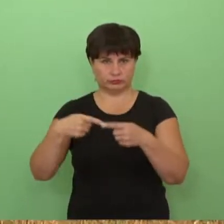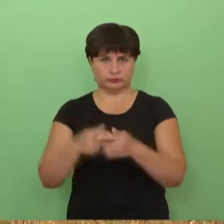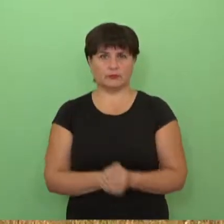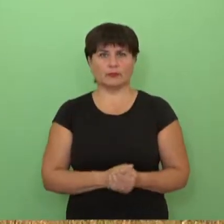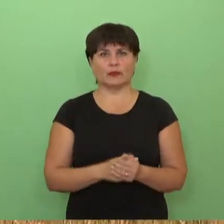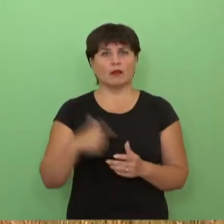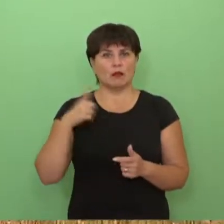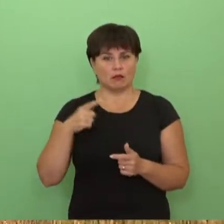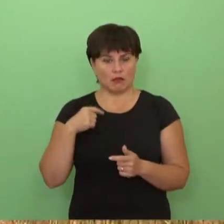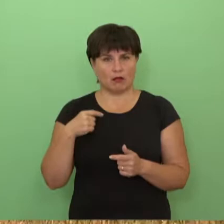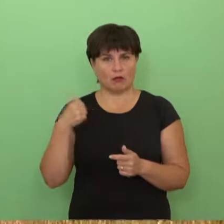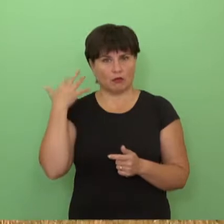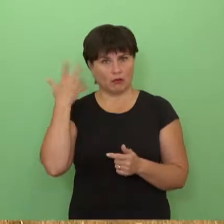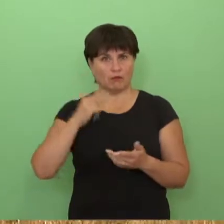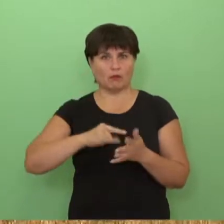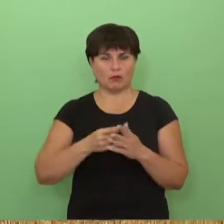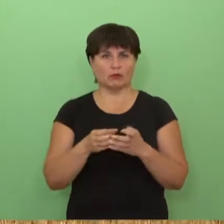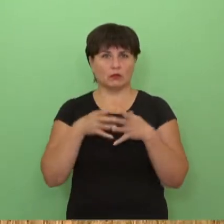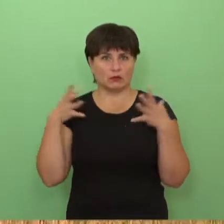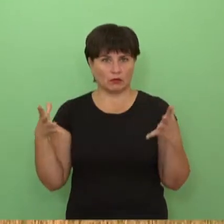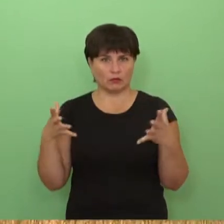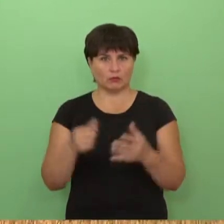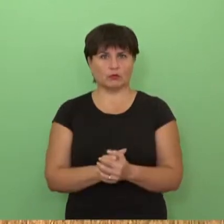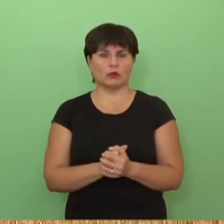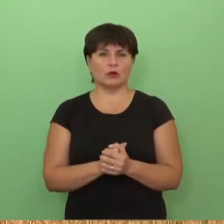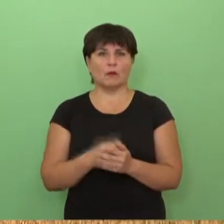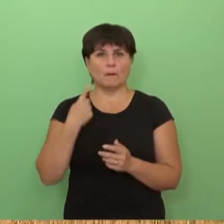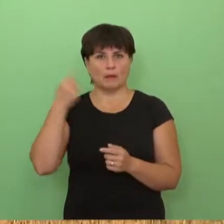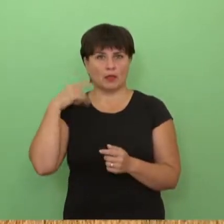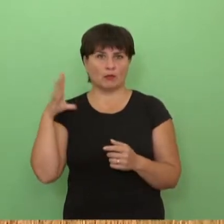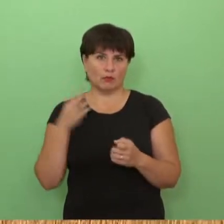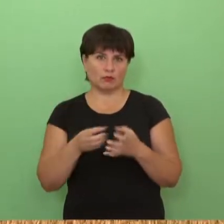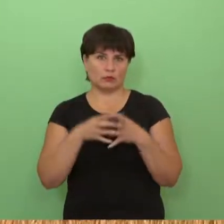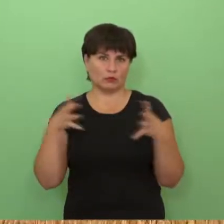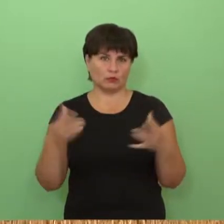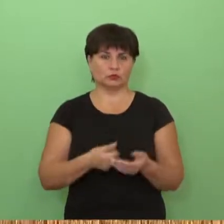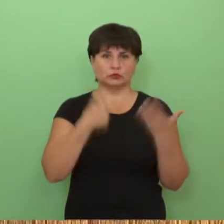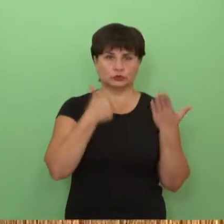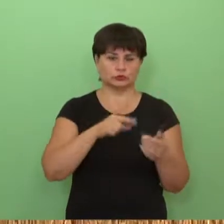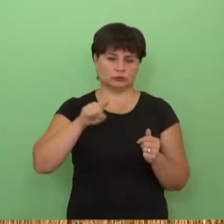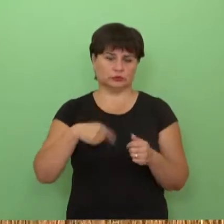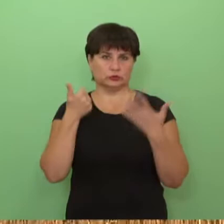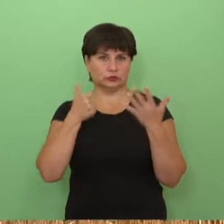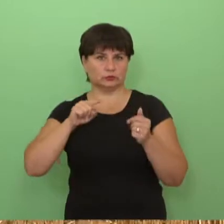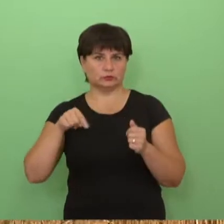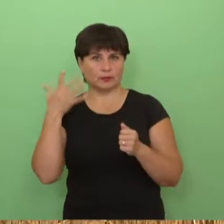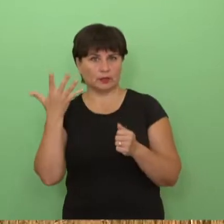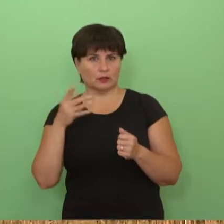didesni, na, praėjusiais metais turėjom 3,5 atitinkamai rapso ir apie 6,6,5 netgi